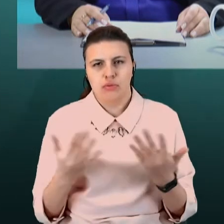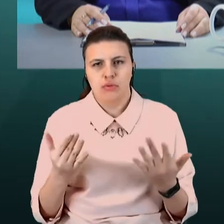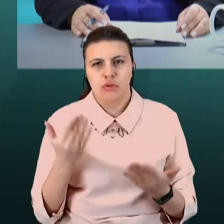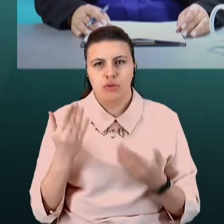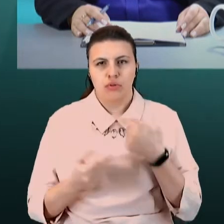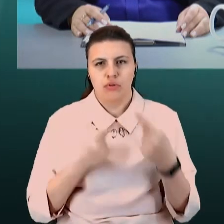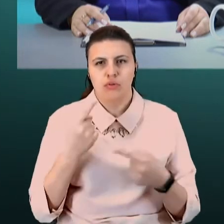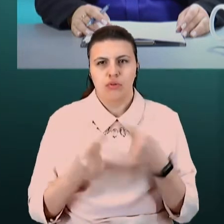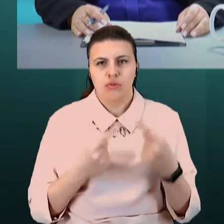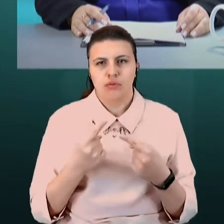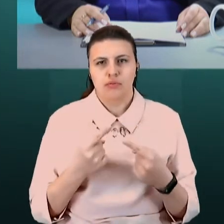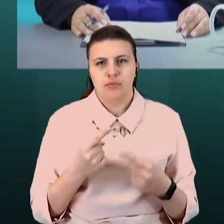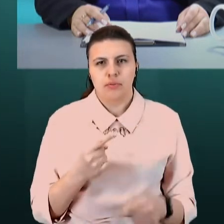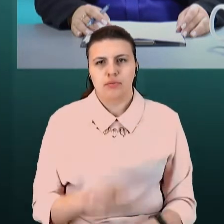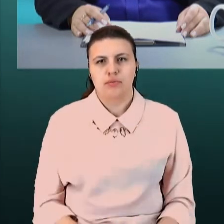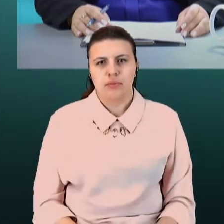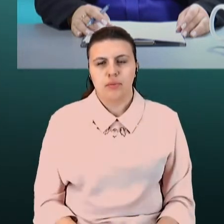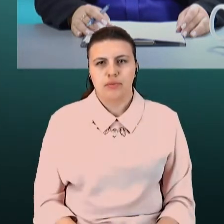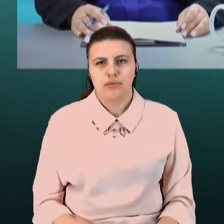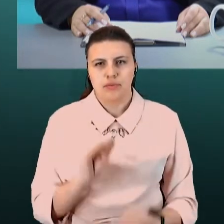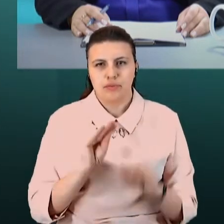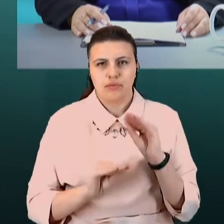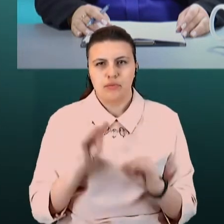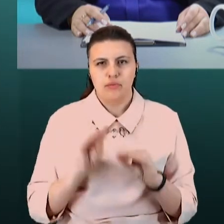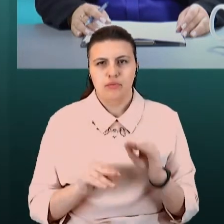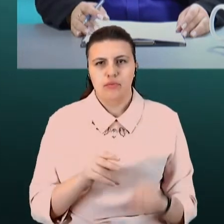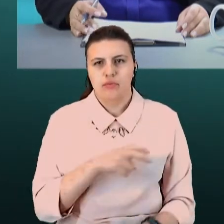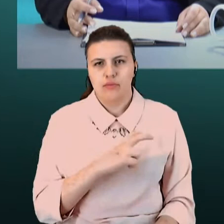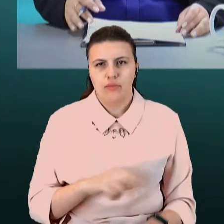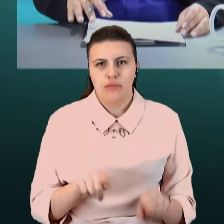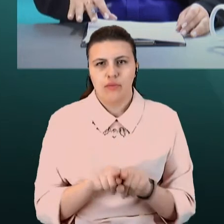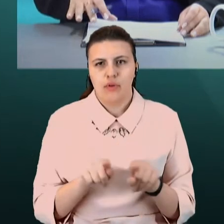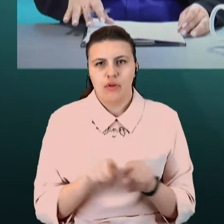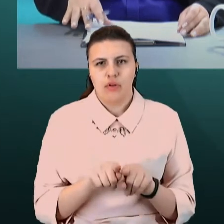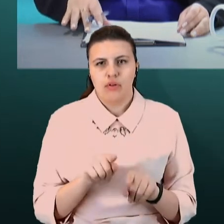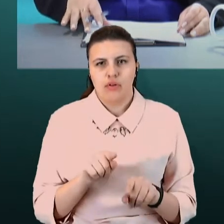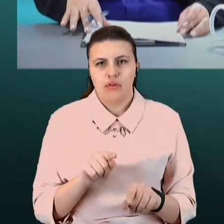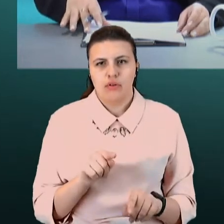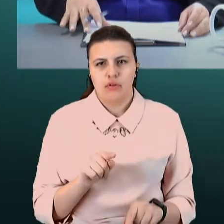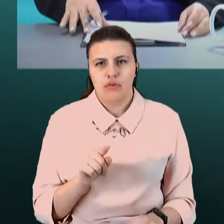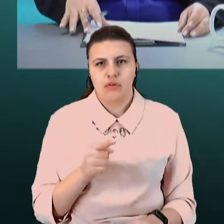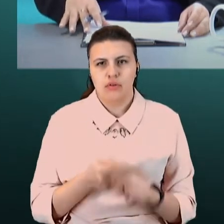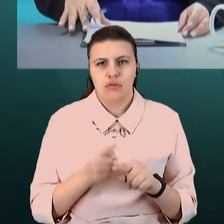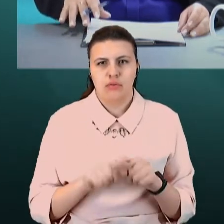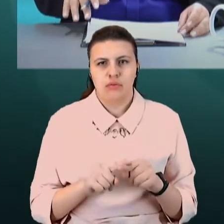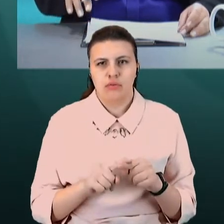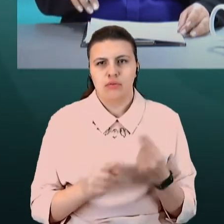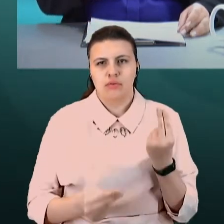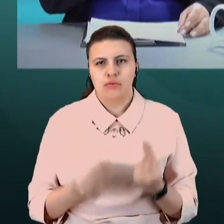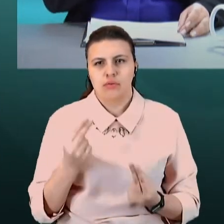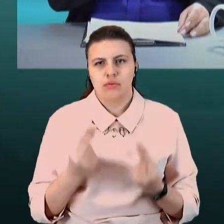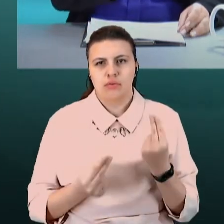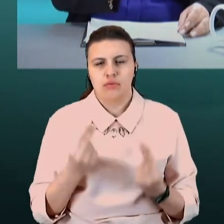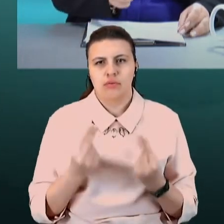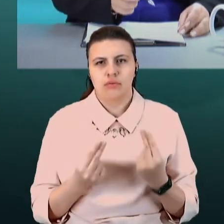іграшний безпосередньо склад, то ризики також дуже великі, тому що іграшки, які забронені до реалізації, котрима в Европейському Союзі, там